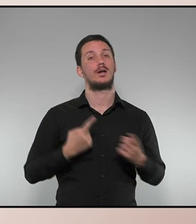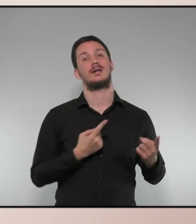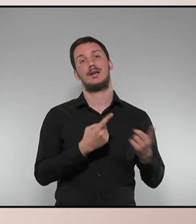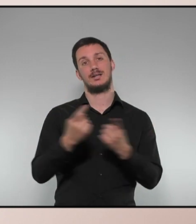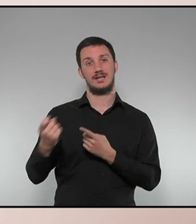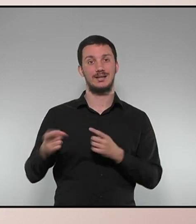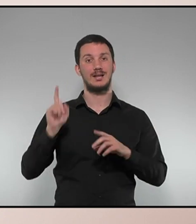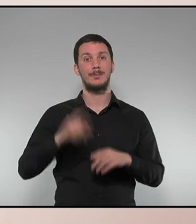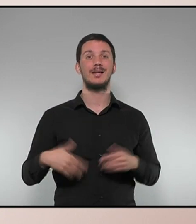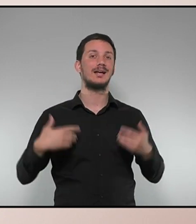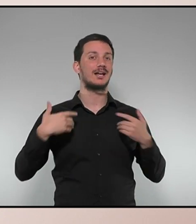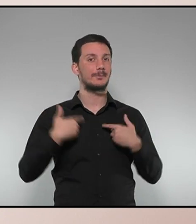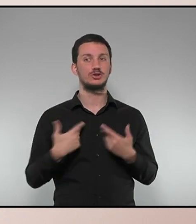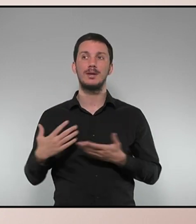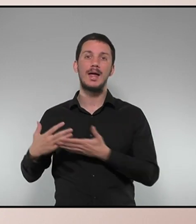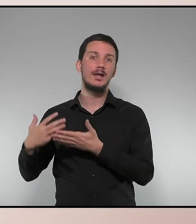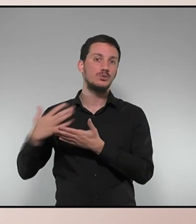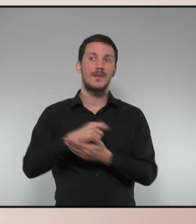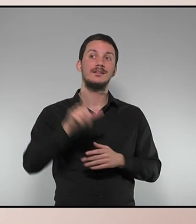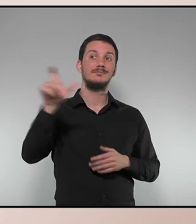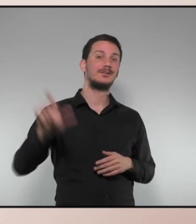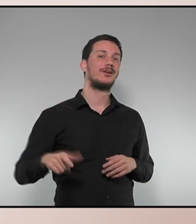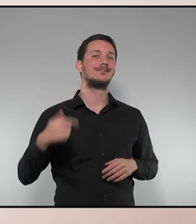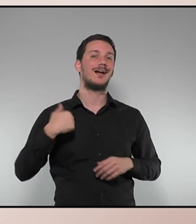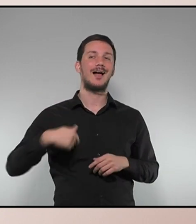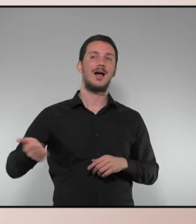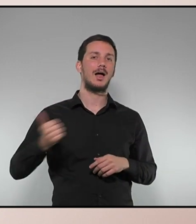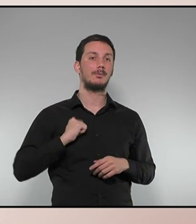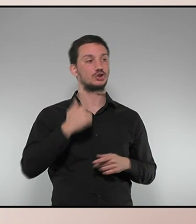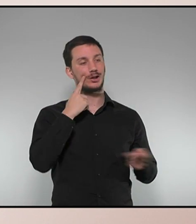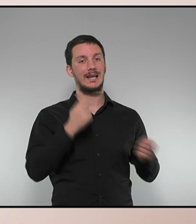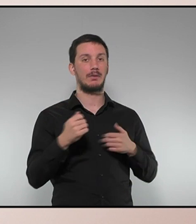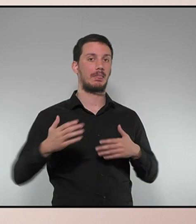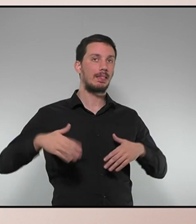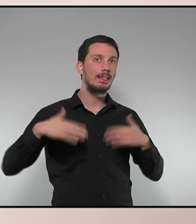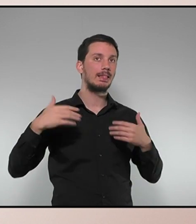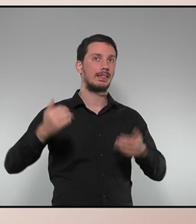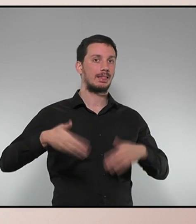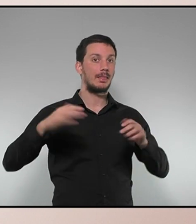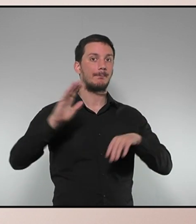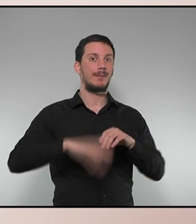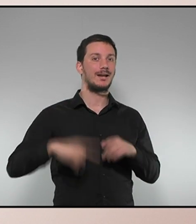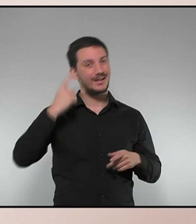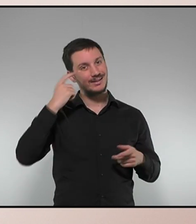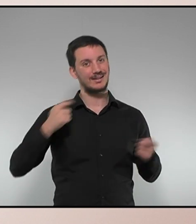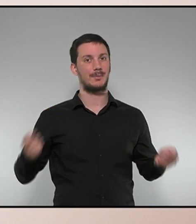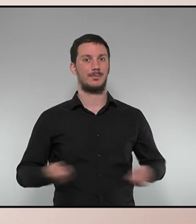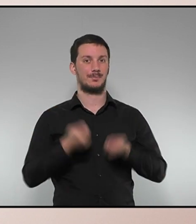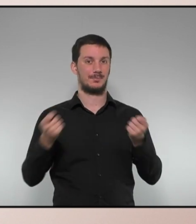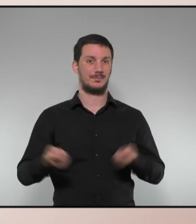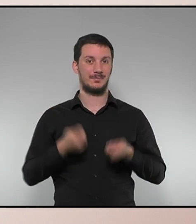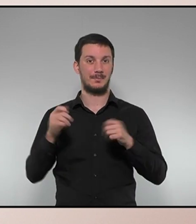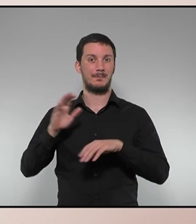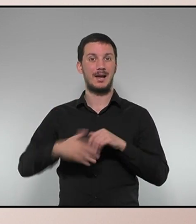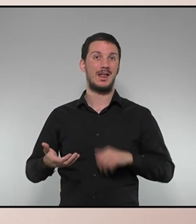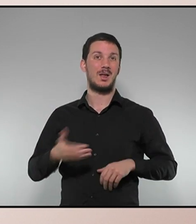responsabilitat de tots aquells que estan dilatant artificialment una negociació per fer campanya de les municipals. Jo crec que més clara no puc ser.